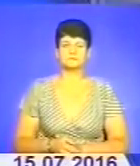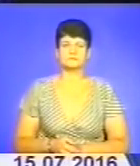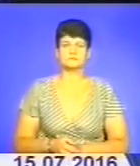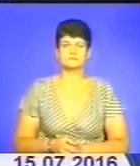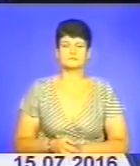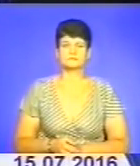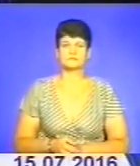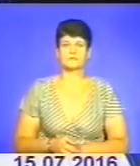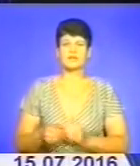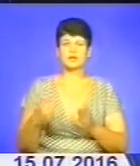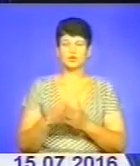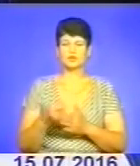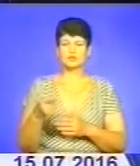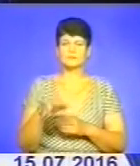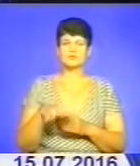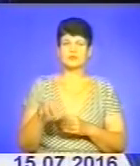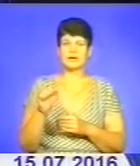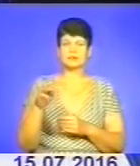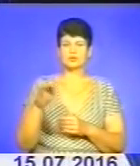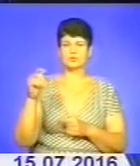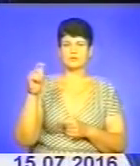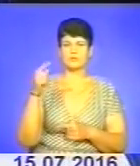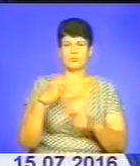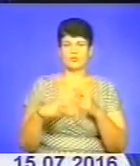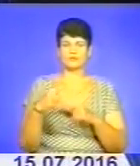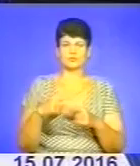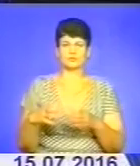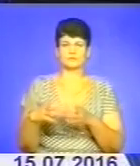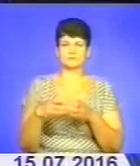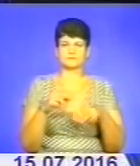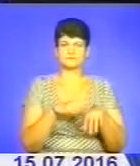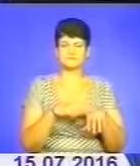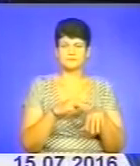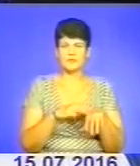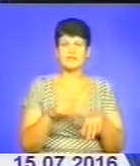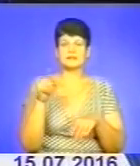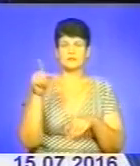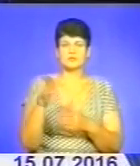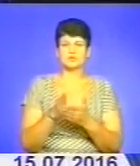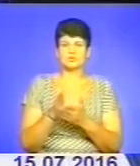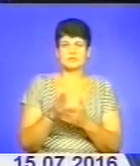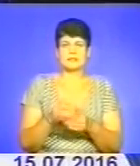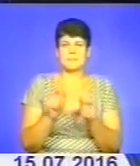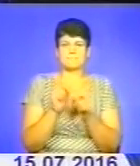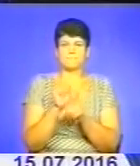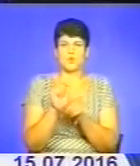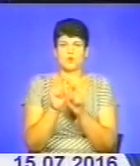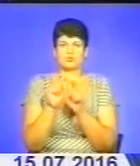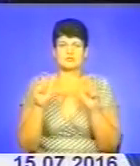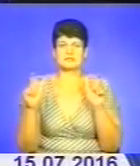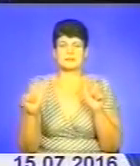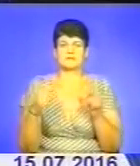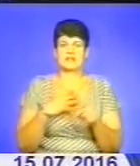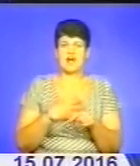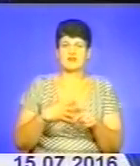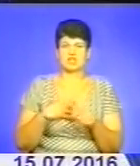До Тернополя із зони АТО повернувся зведений загін правоохоронців. На сході вони служили на блокпостах та на стратегічно